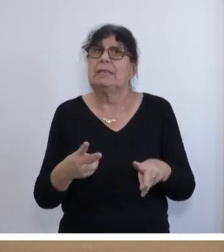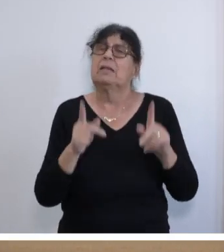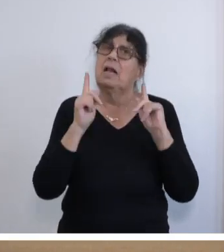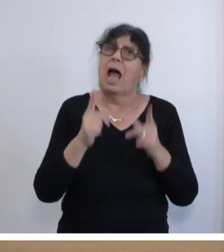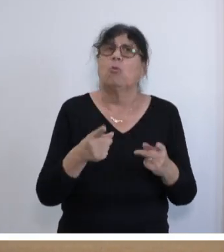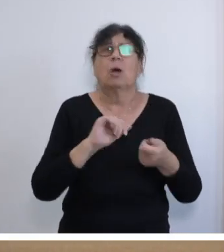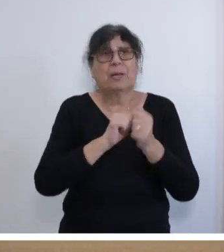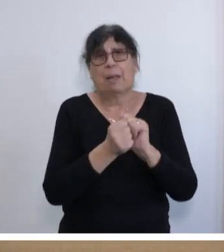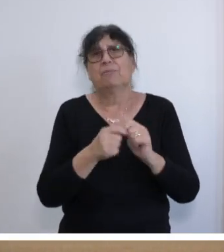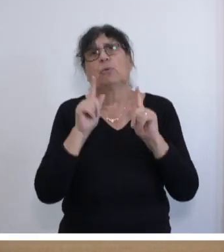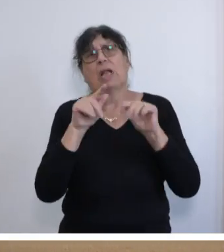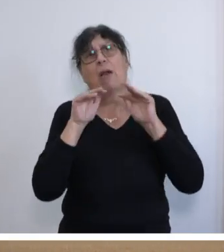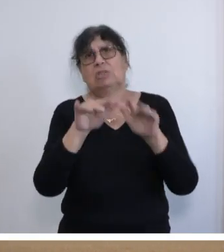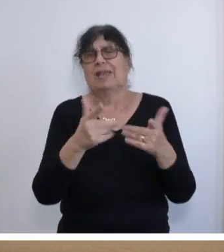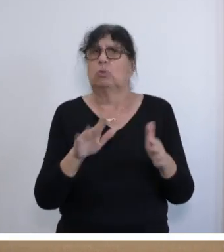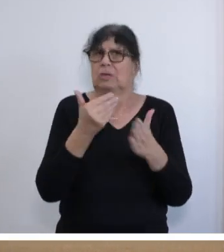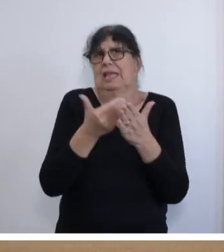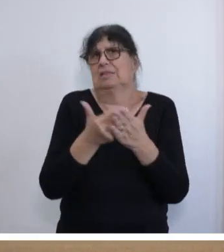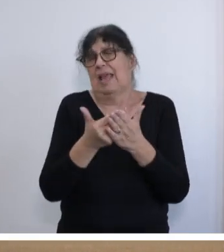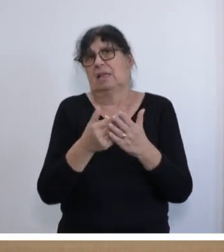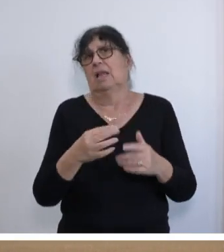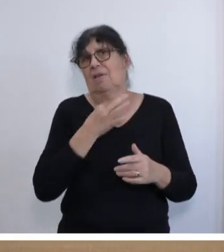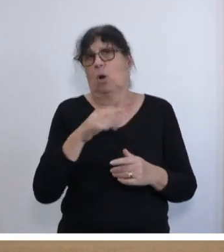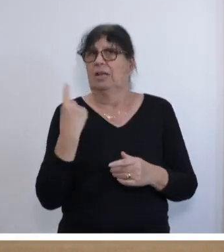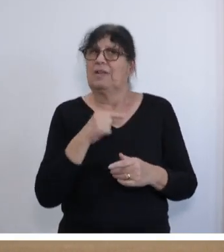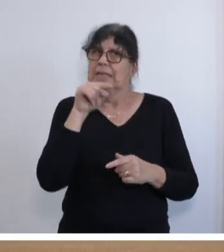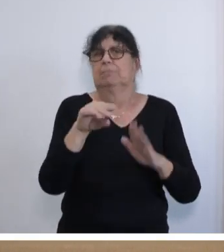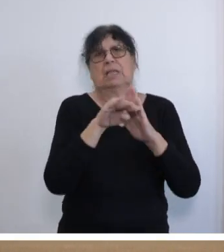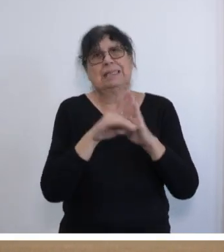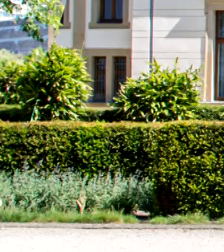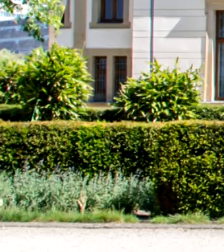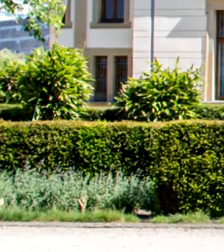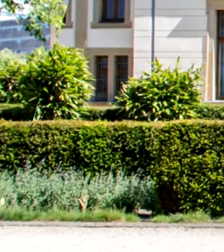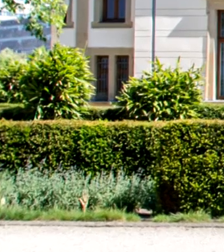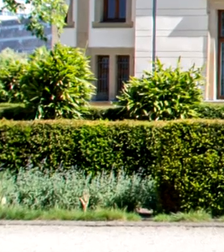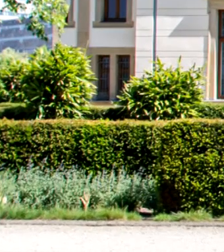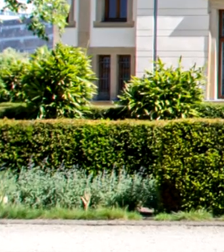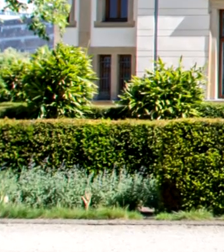bekämpft und die Auswirkungen und deswegen wollen wir diesem Gesetz hier nicht umschieben. Vielen Dank.